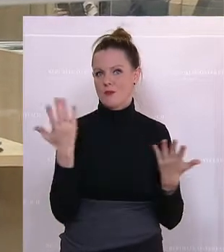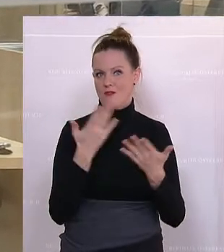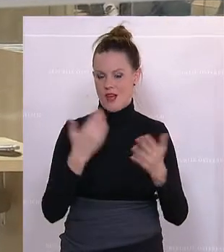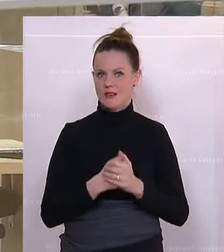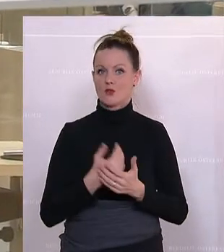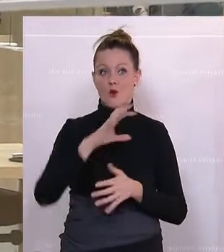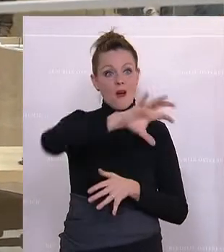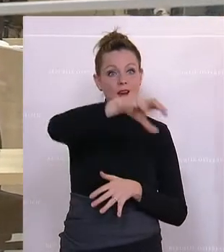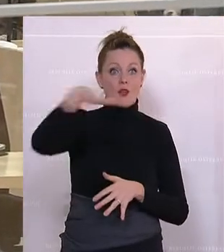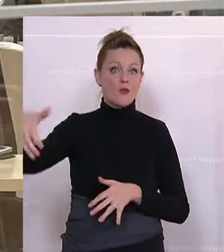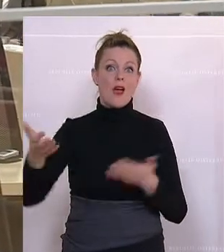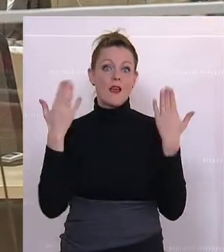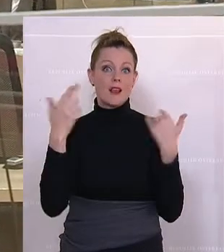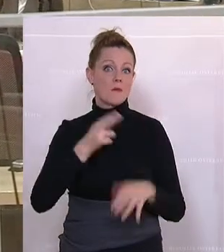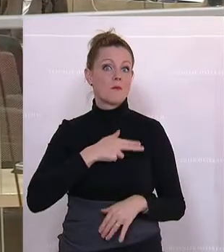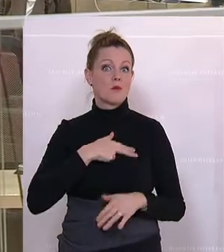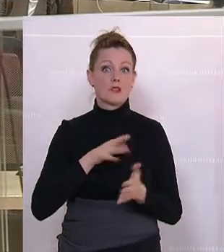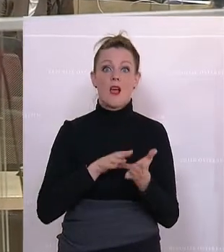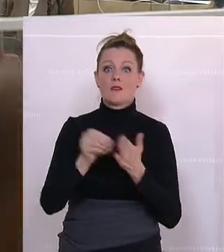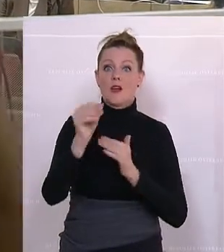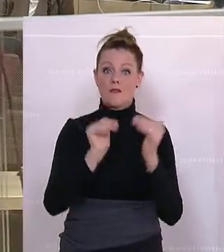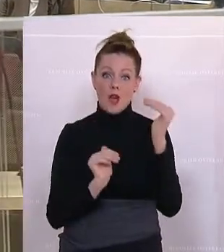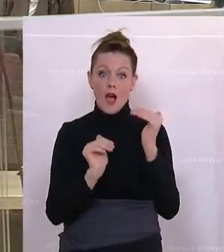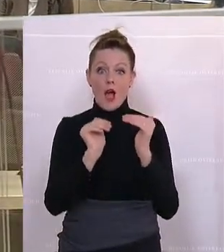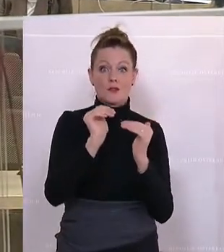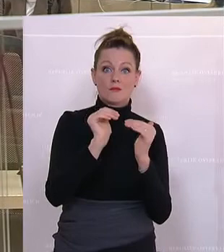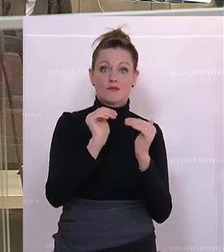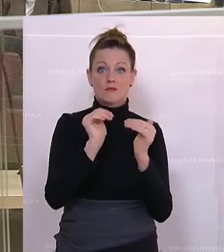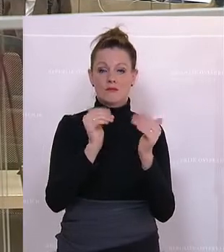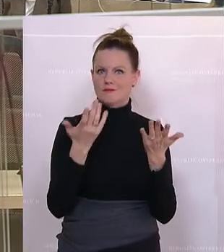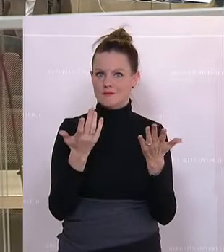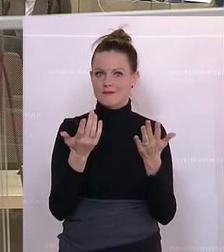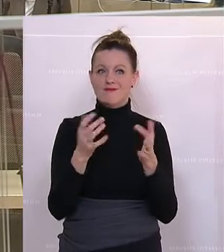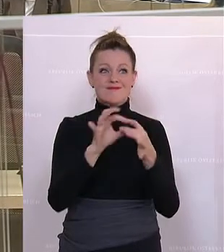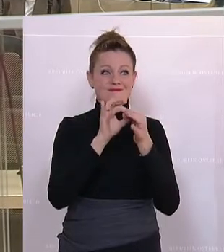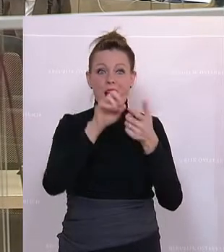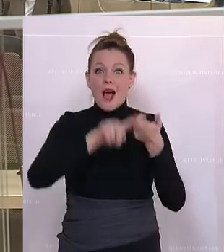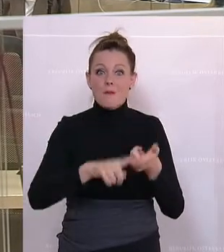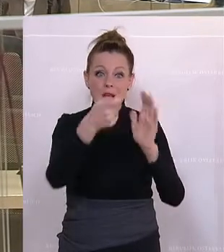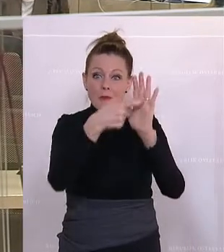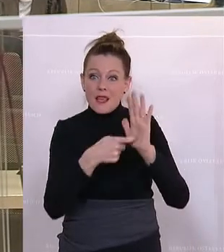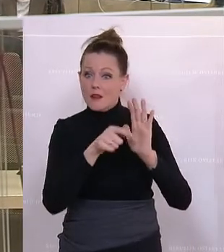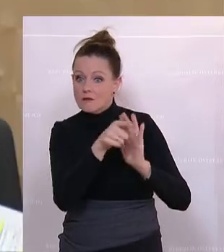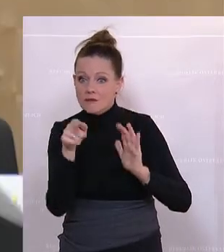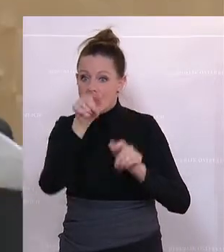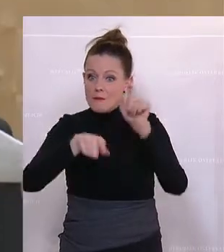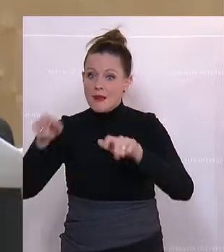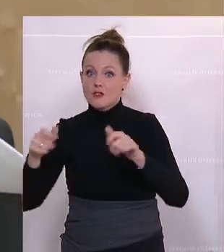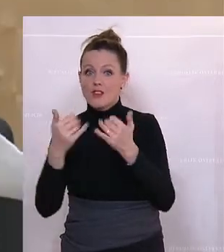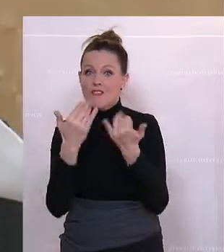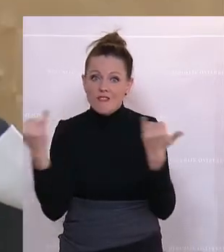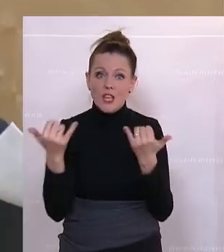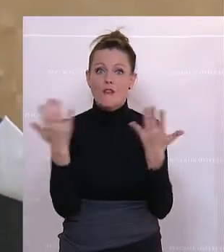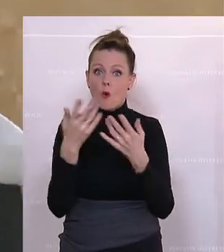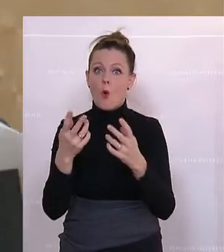regionale Klimabonus in der Auszahlung angleicht. Der richtet sich eben neben den Bedingungen, unter denen die Menschen leben müssen. Und die wollen wir ja mitnehmen.